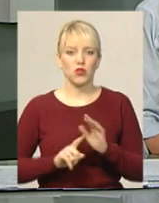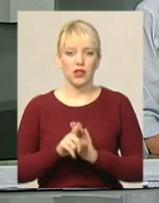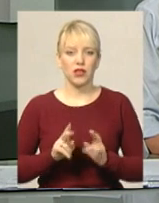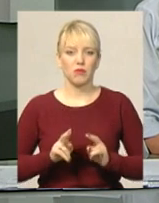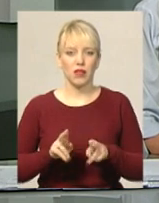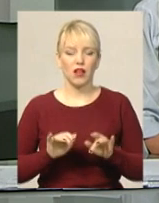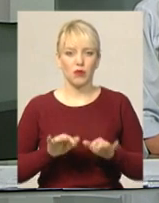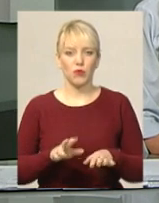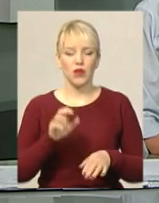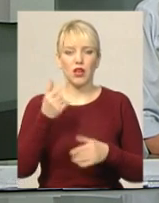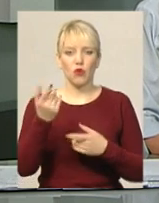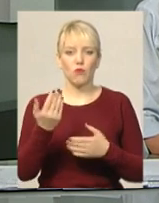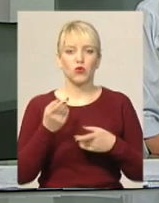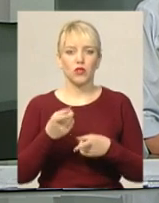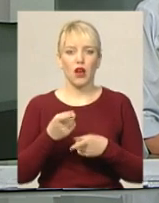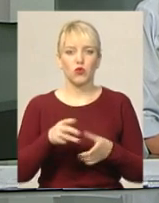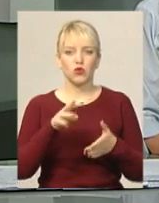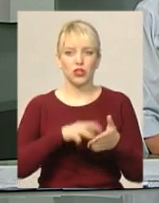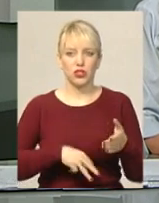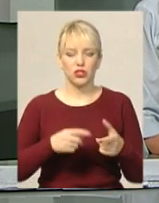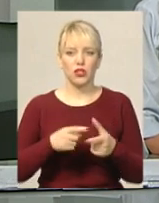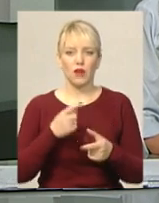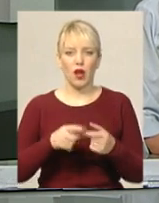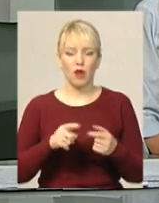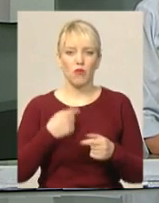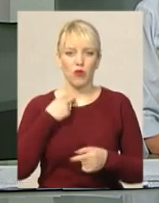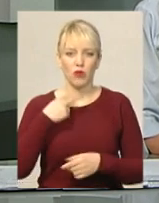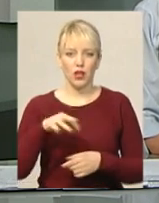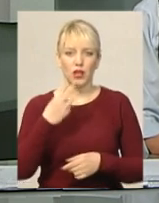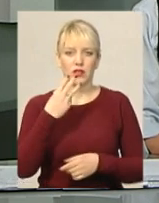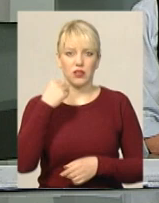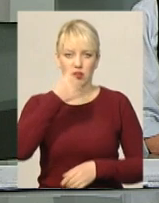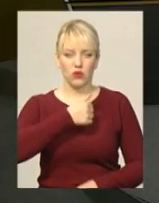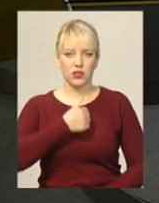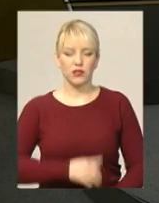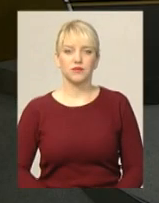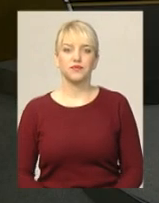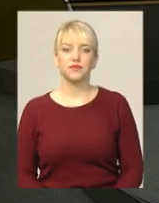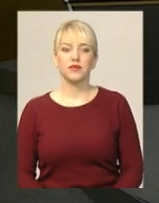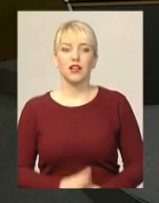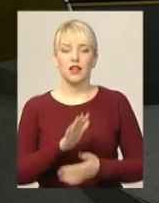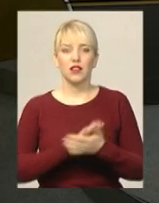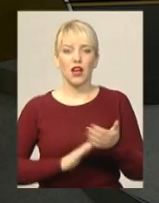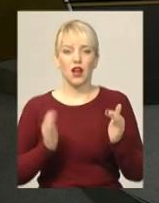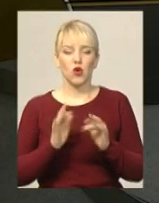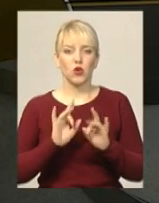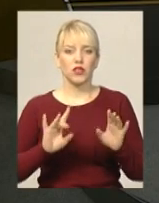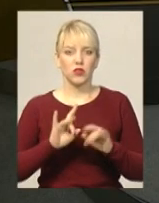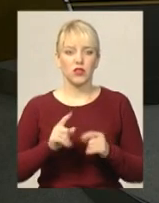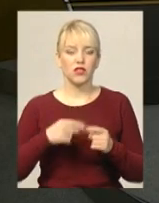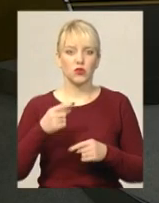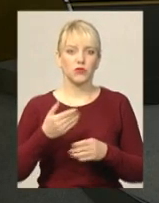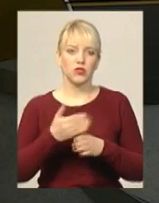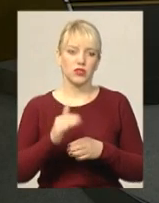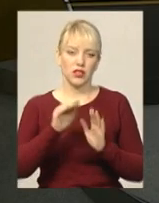йому загрожує штраф або арешт на півроку чи обмеження волі на строк до трьох років Короткий анонс наступної